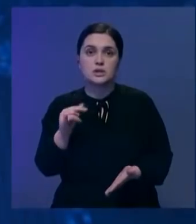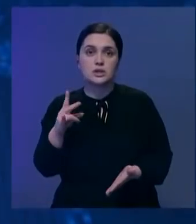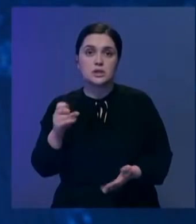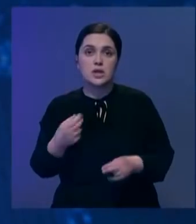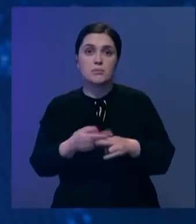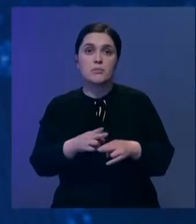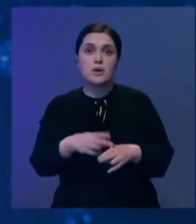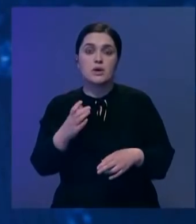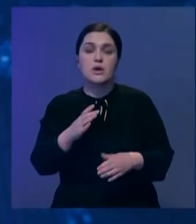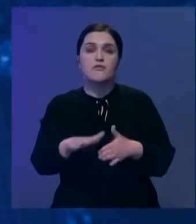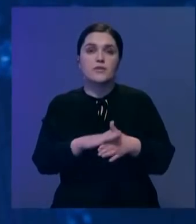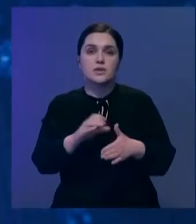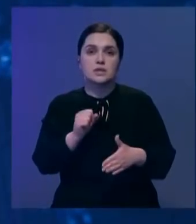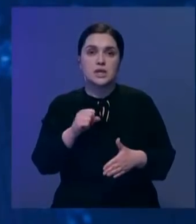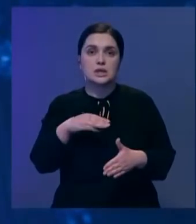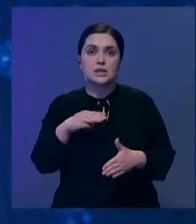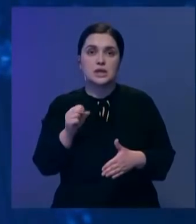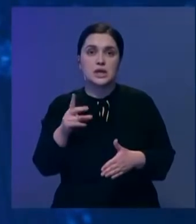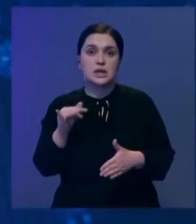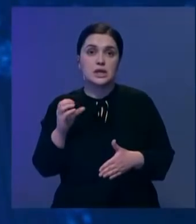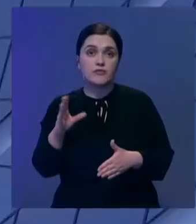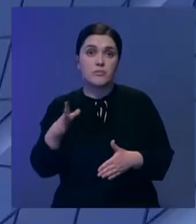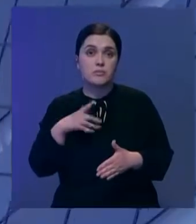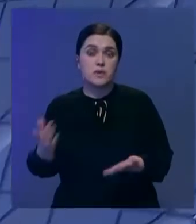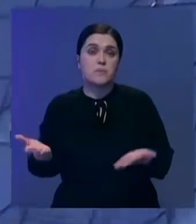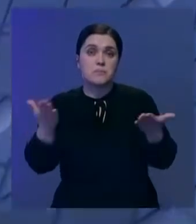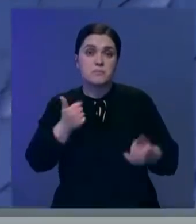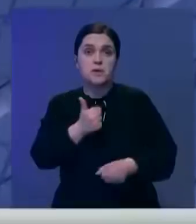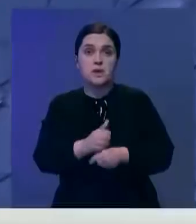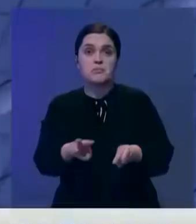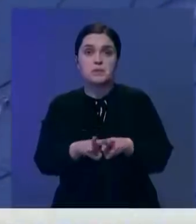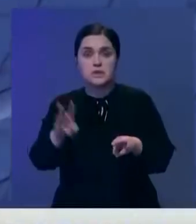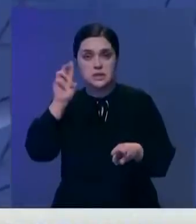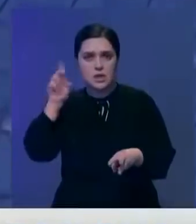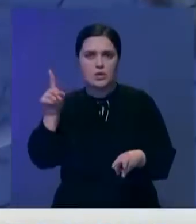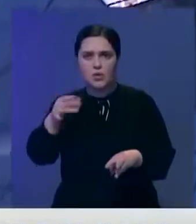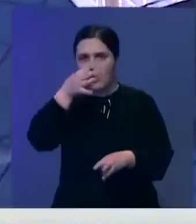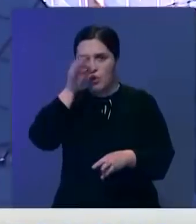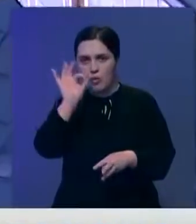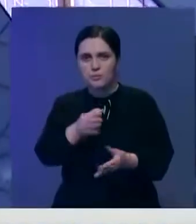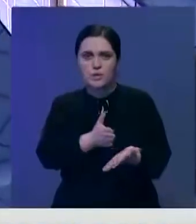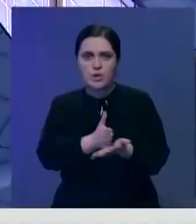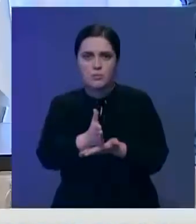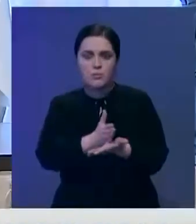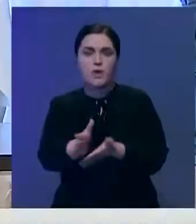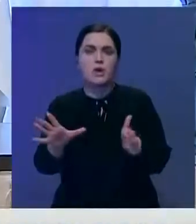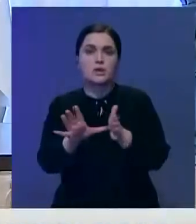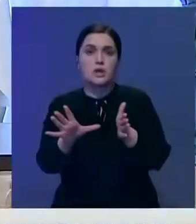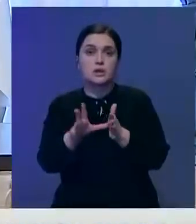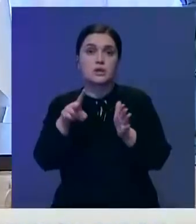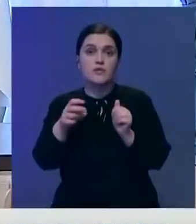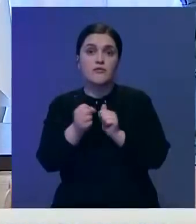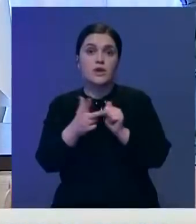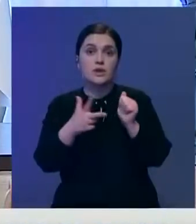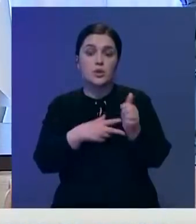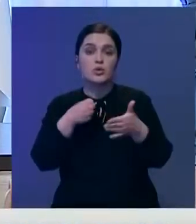Садкалиев. Его коллективу представил премьер-министр страны. Оскар Мамин отметил большой опыт Садкалиева в сфере энергетики. С 2018